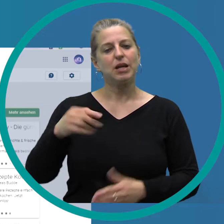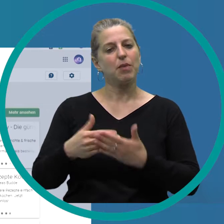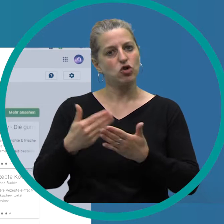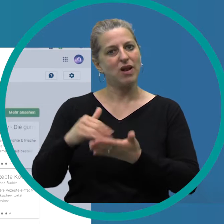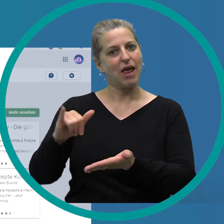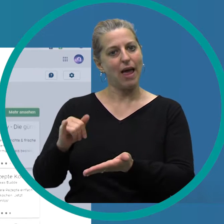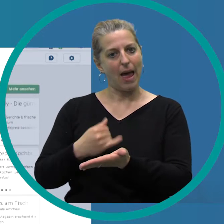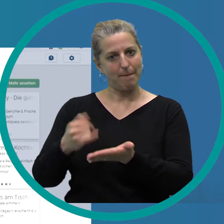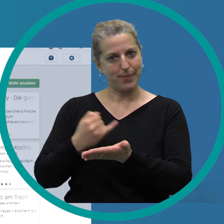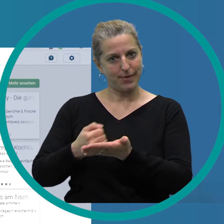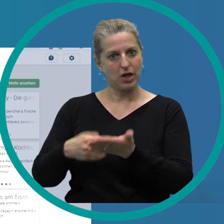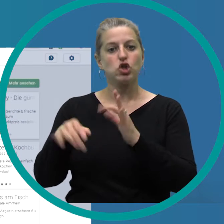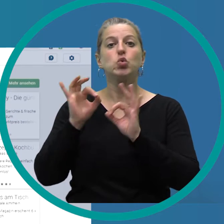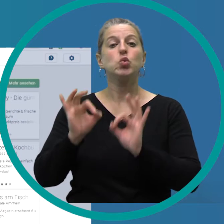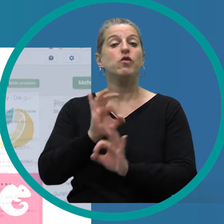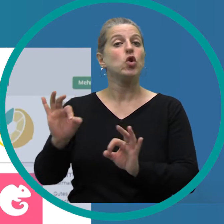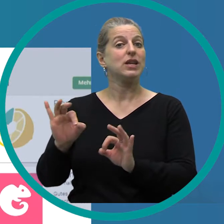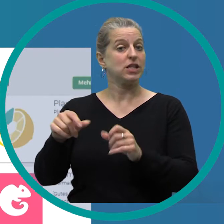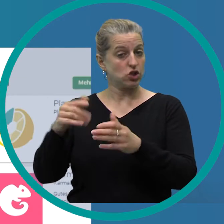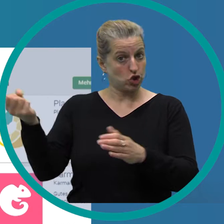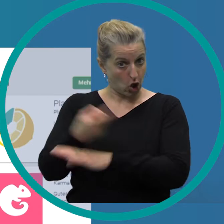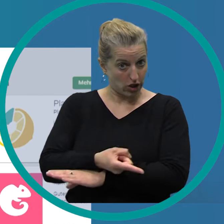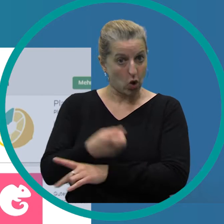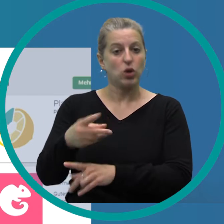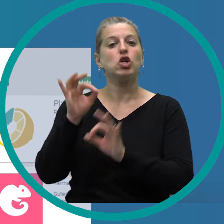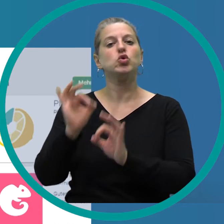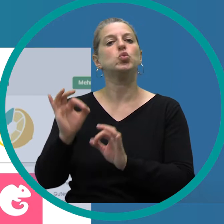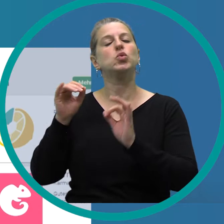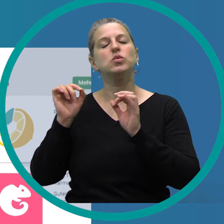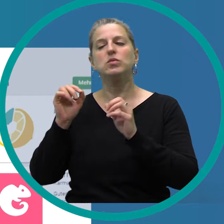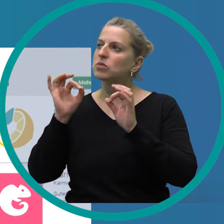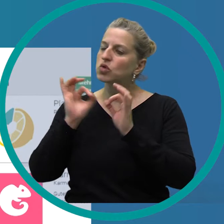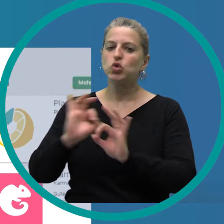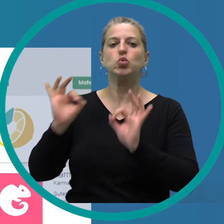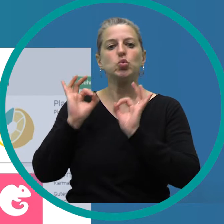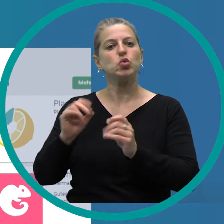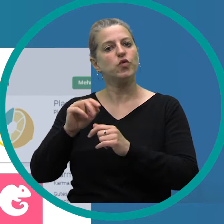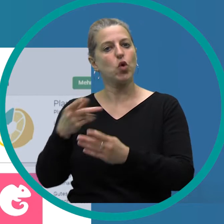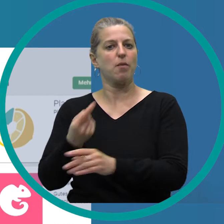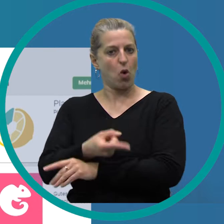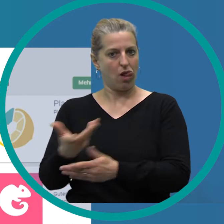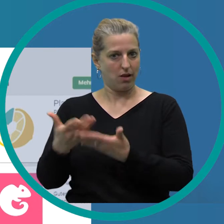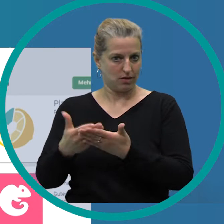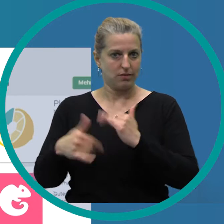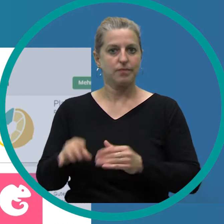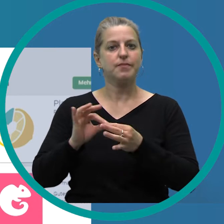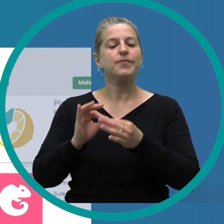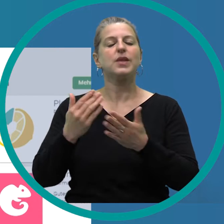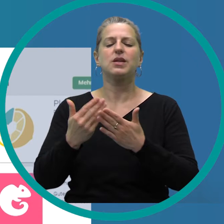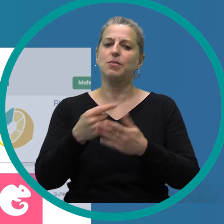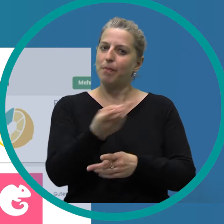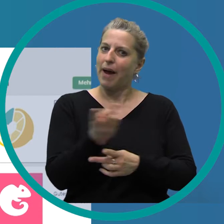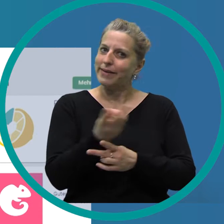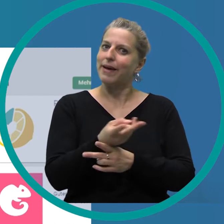legt zum Beispiel die App Zu gut für die Tonne oder auch Too good to go nahe. Das sind zwei tolle Apps, die dem Verbraucher helfen,